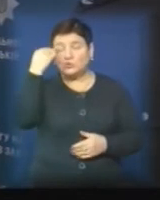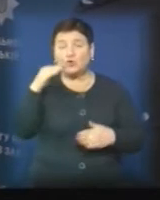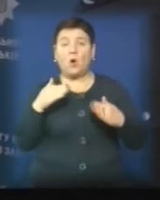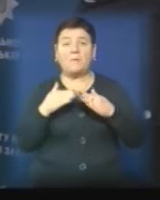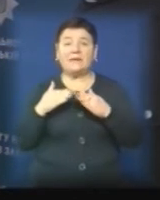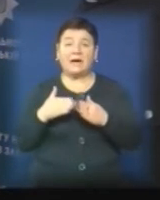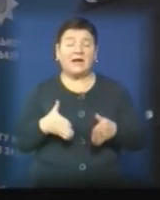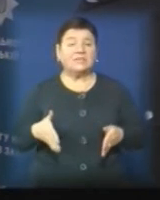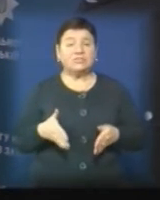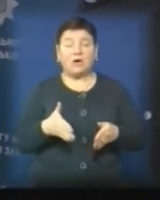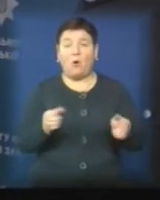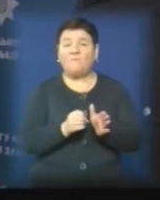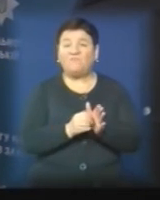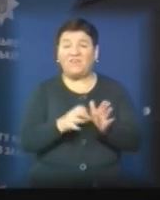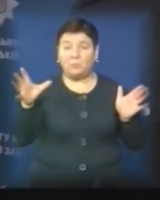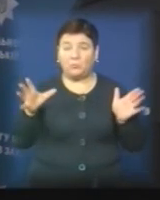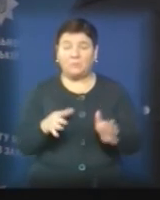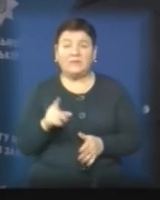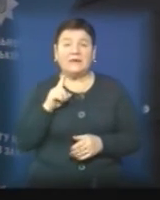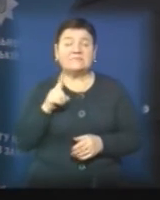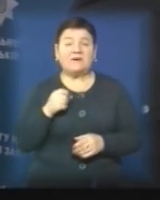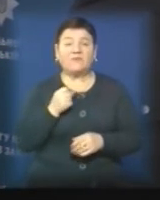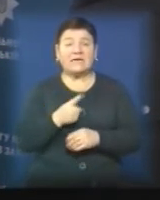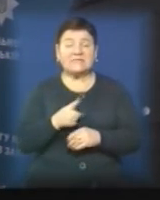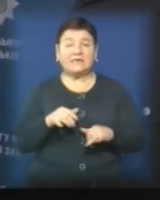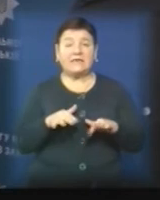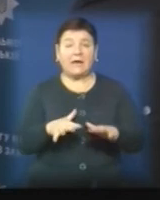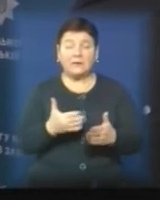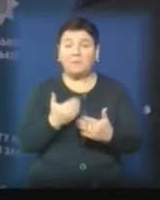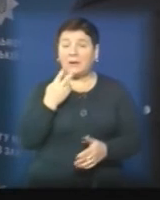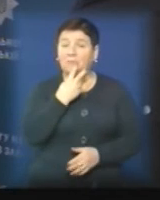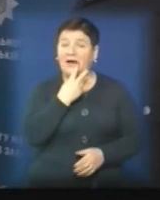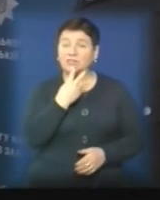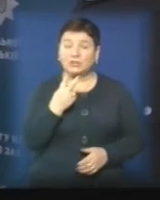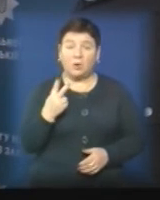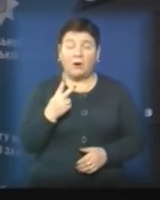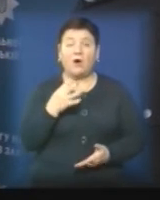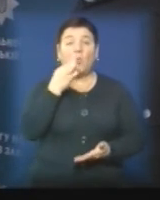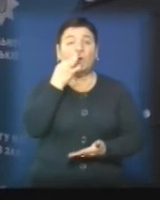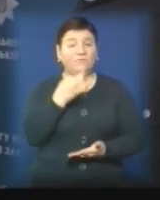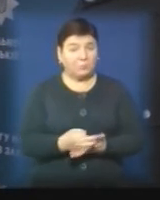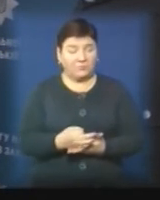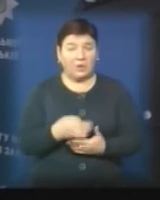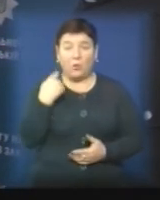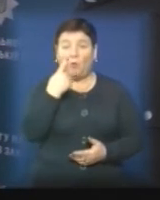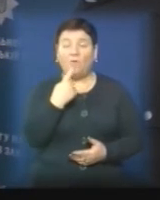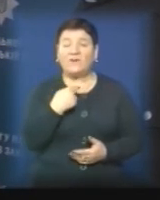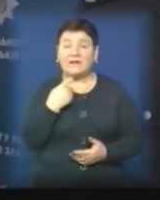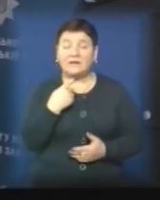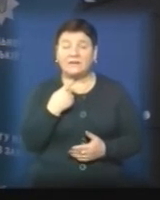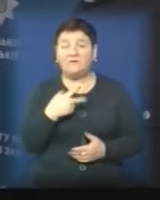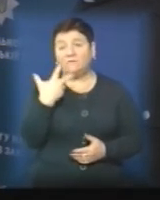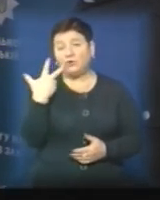шляхом вибуху. За вказане діяння передбачена відповідальність у вигляді позбавлення волі від 3